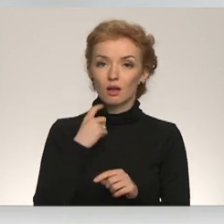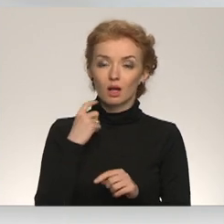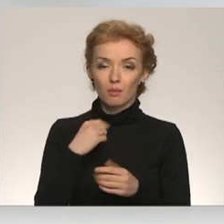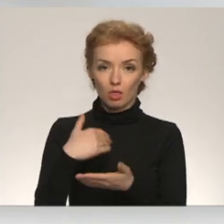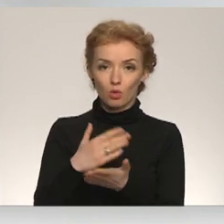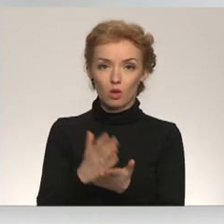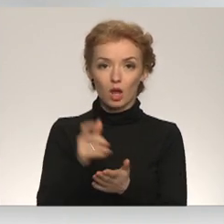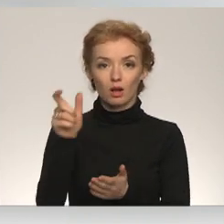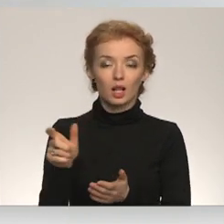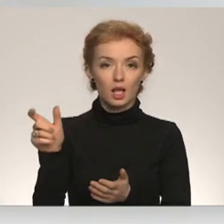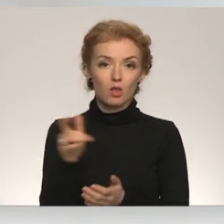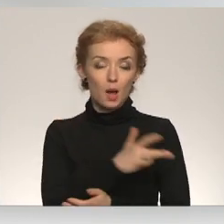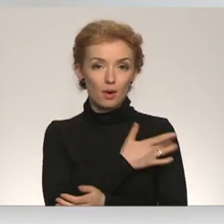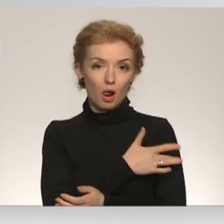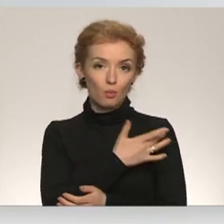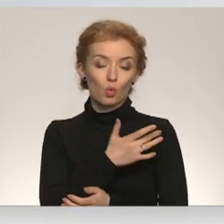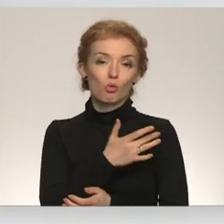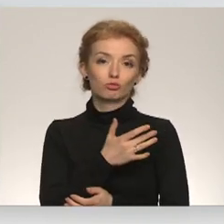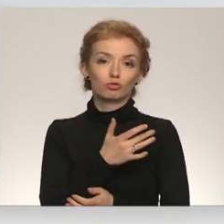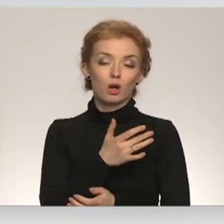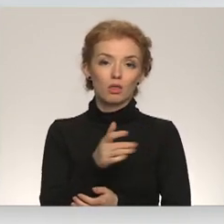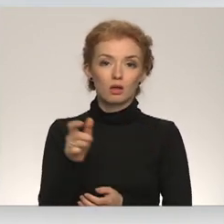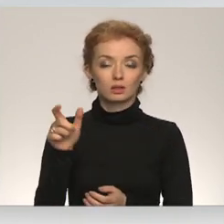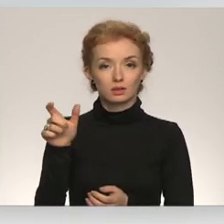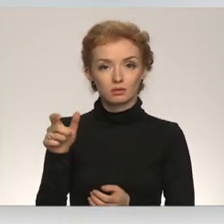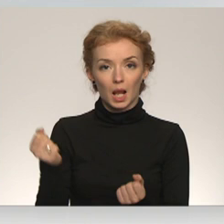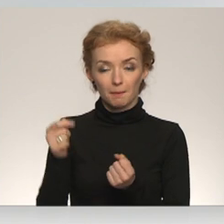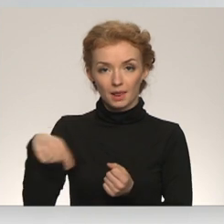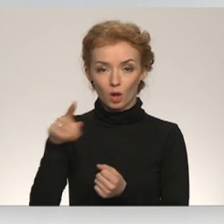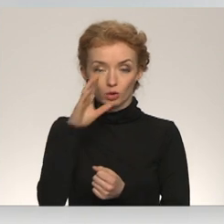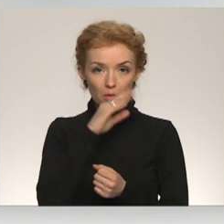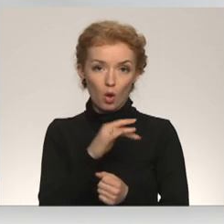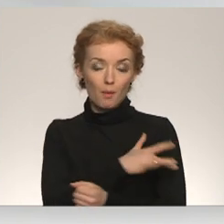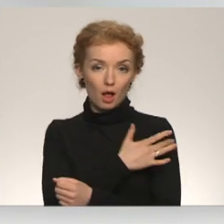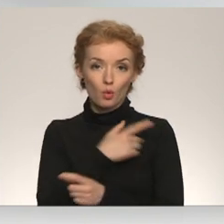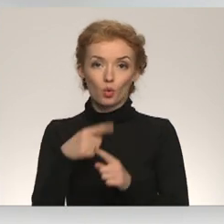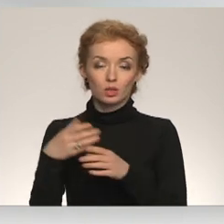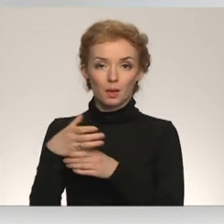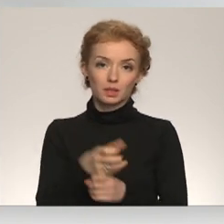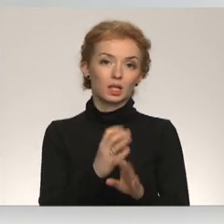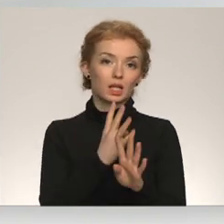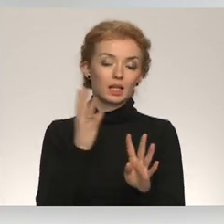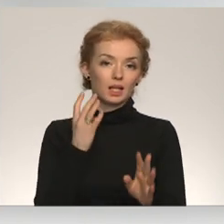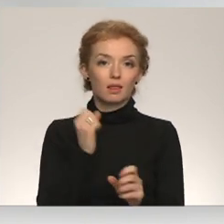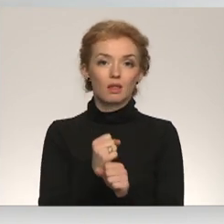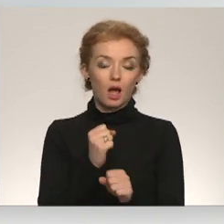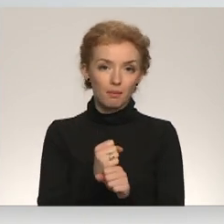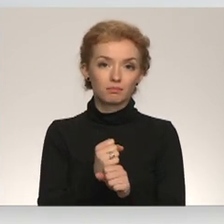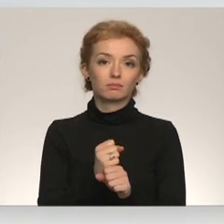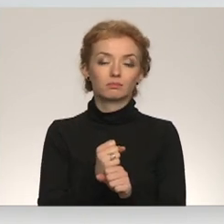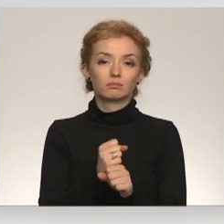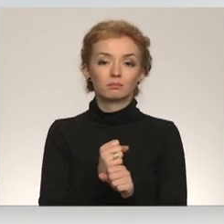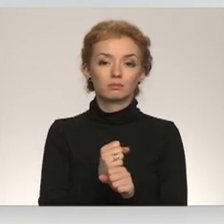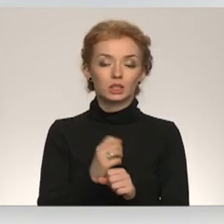nodeļo klientu apkalpošanas personāla kapacitāti, un arī, lai samazinātu rindas. Darbsstācijas no